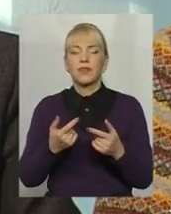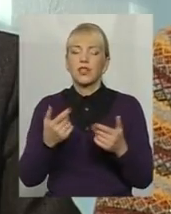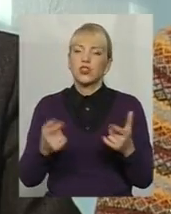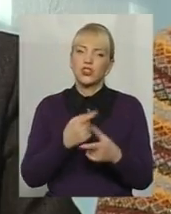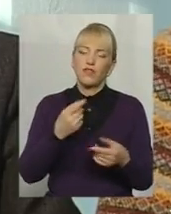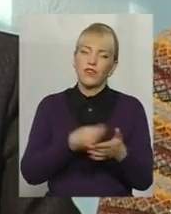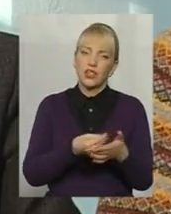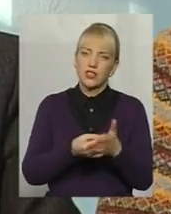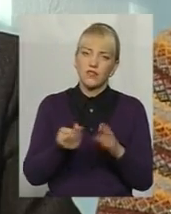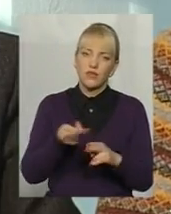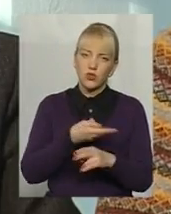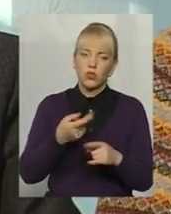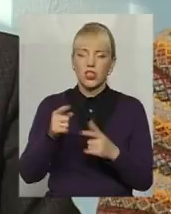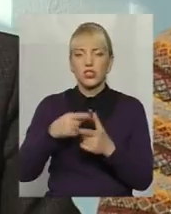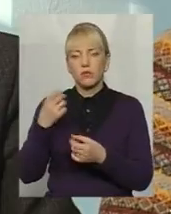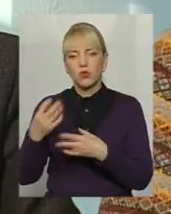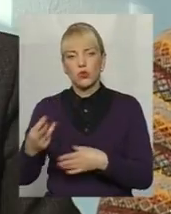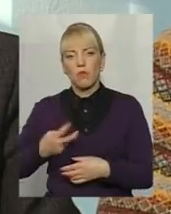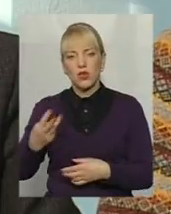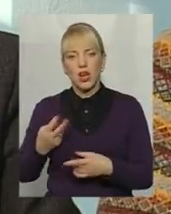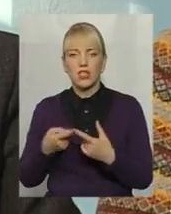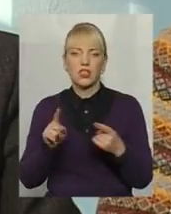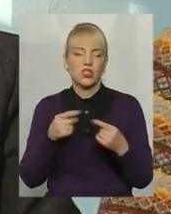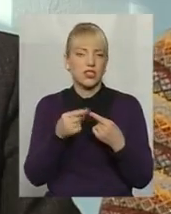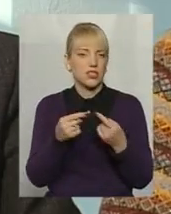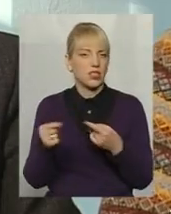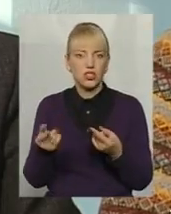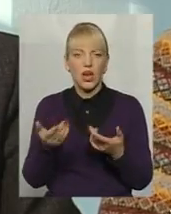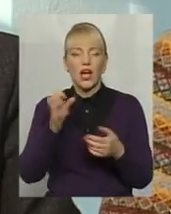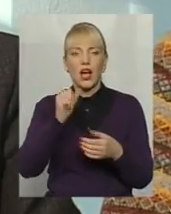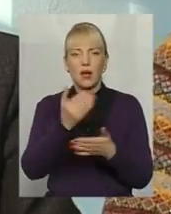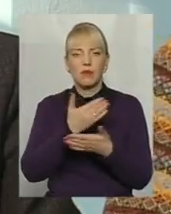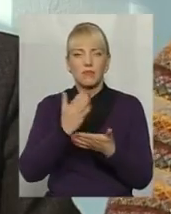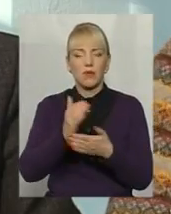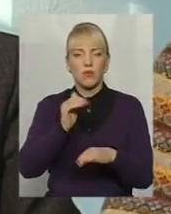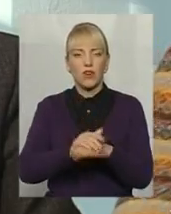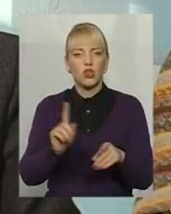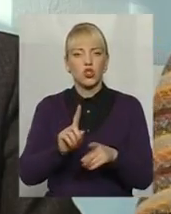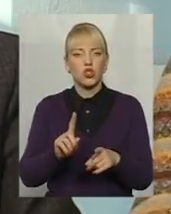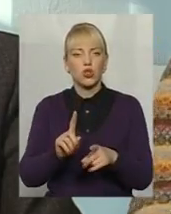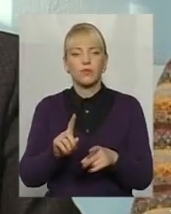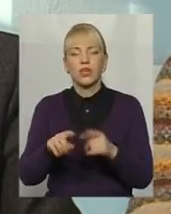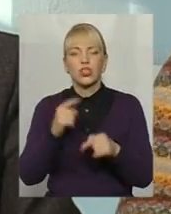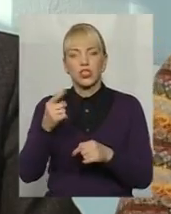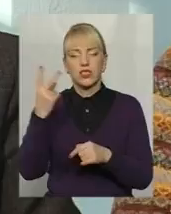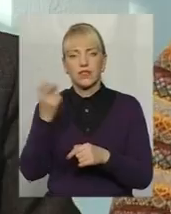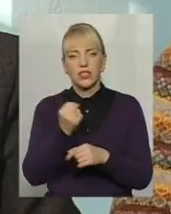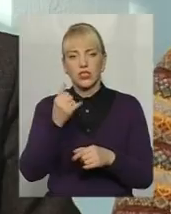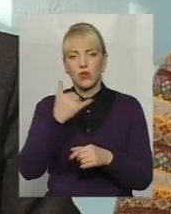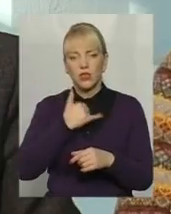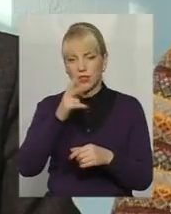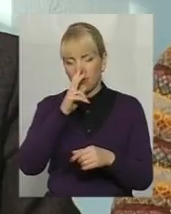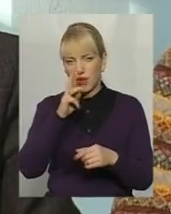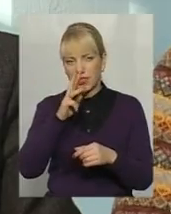фінансову відсутність, чи просто бажання, чи інші якісь речі. Але ми маємо факт, що, знову ж, через два тижні у нас мінімальна